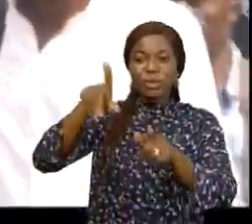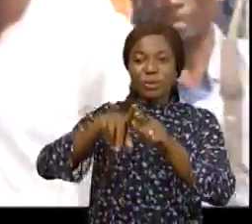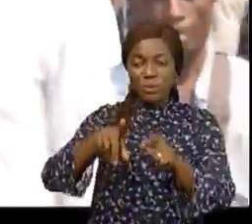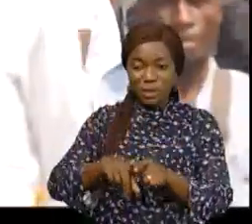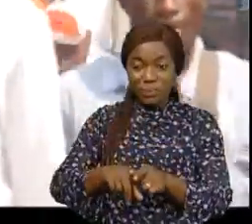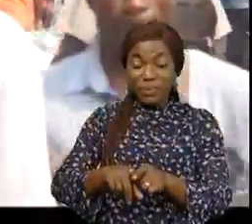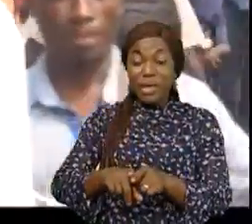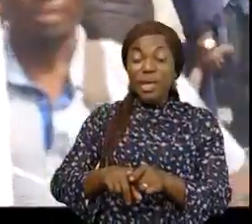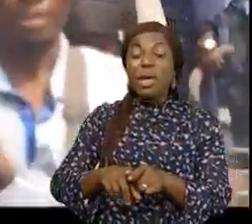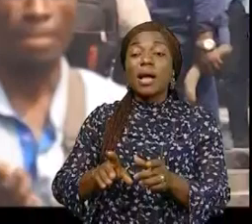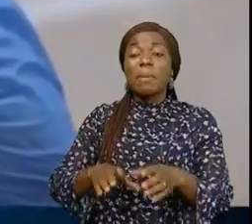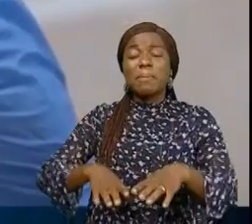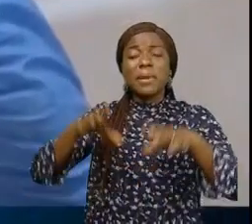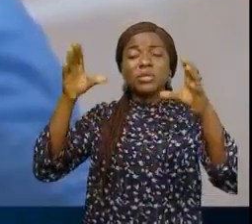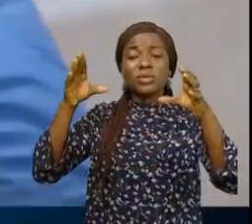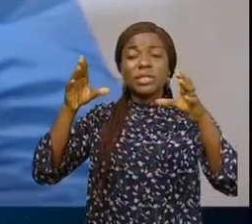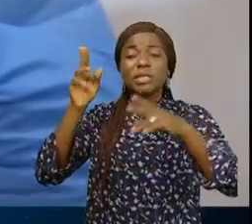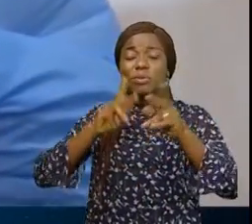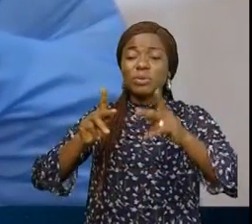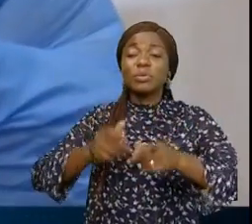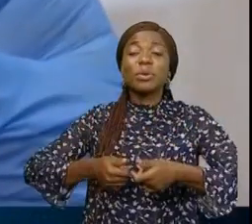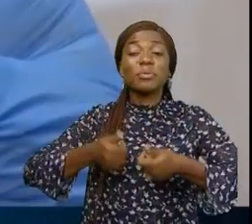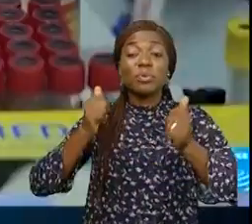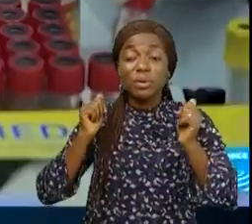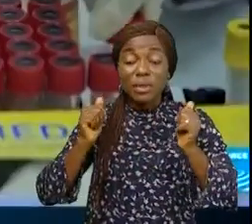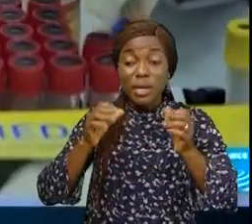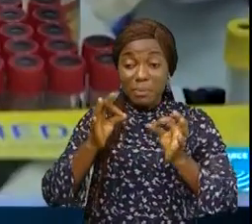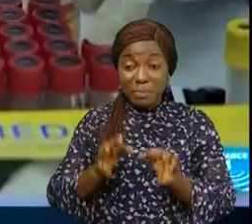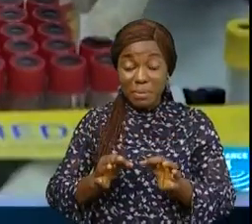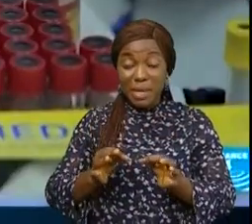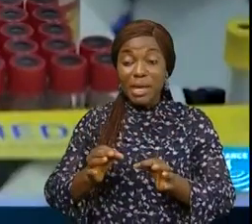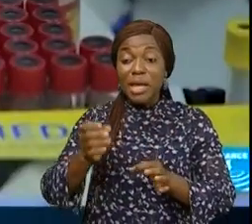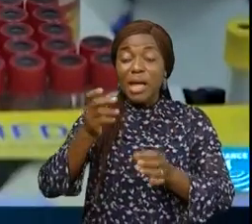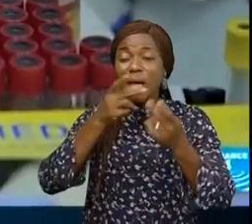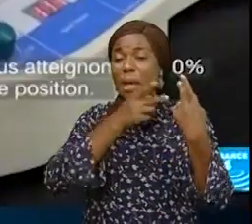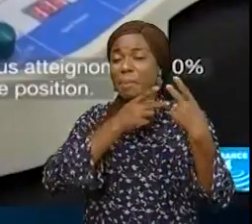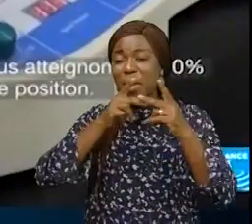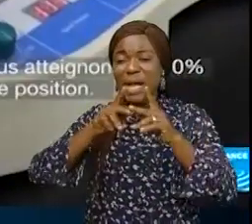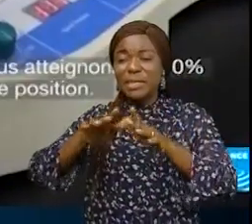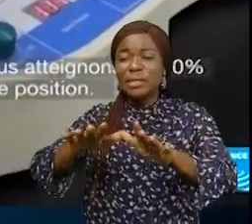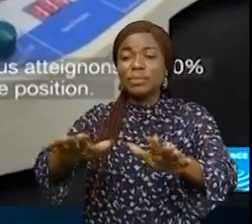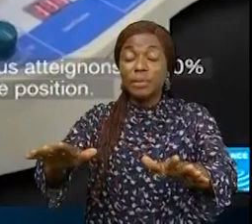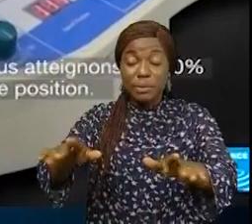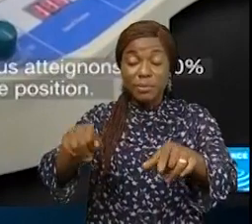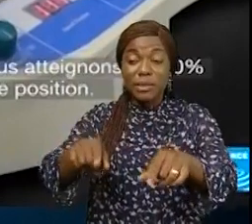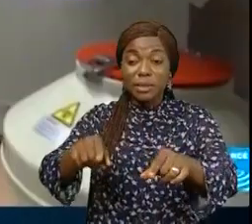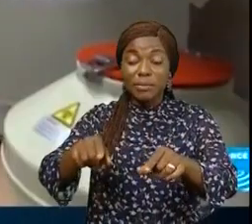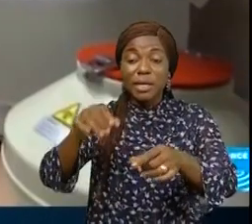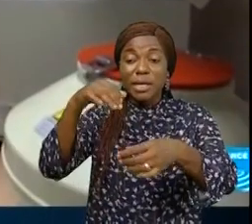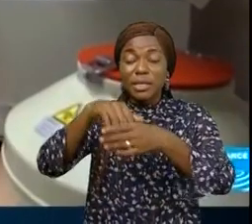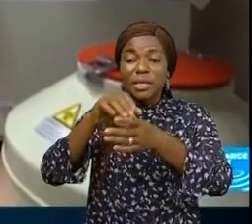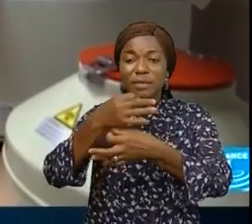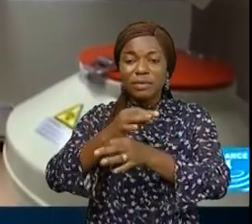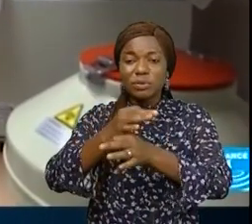congolaise est réfractaire au vaccin AstraZeneca. Cette pandémie intervient à l'ère des numériques. Les réseaux sociaux qui